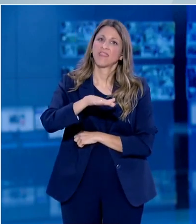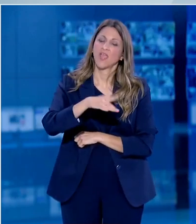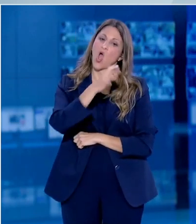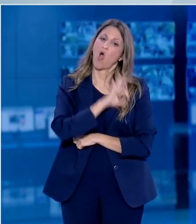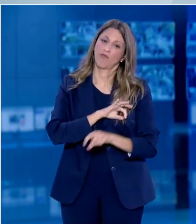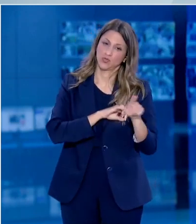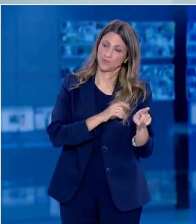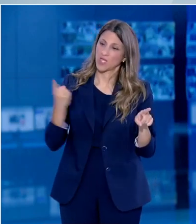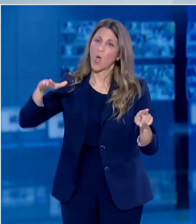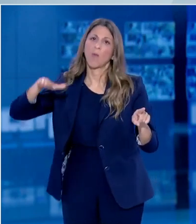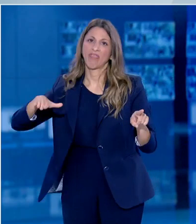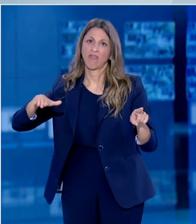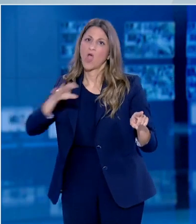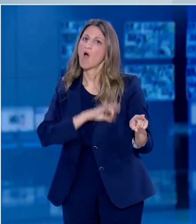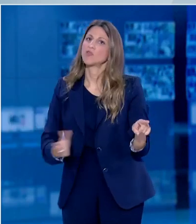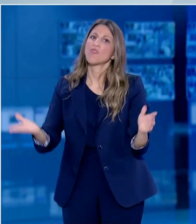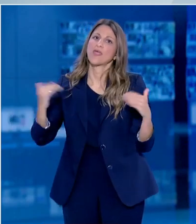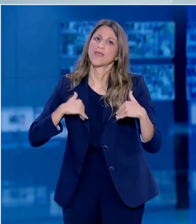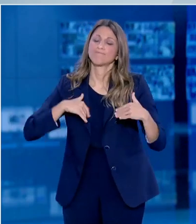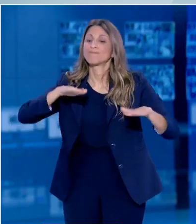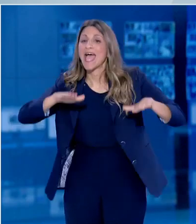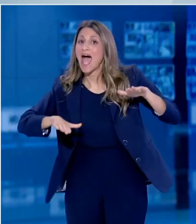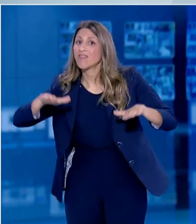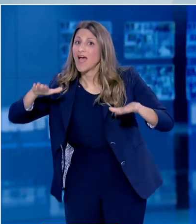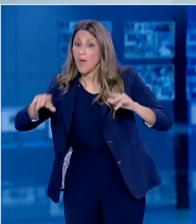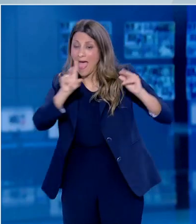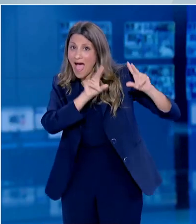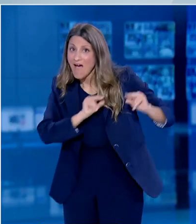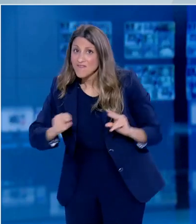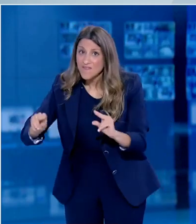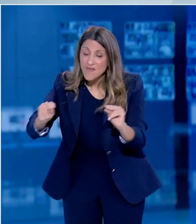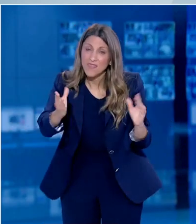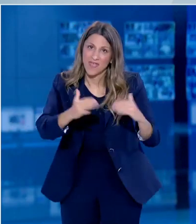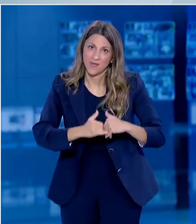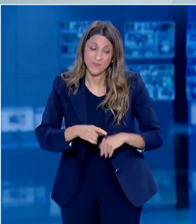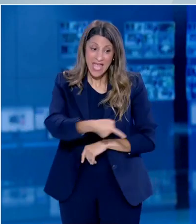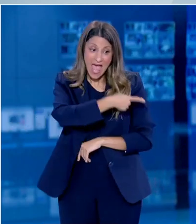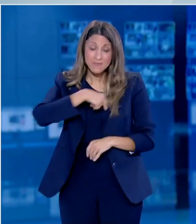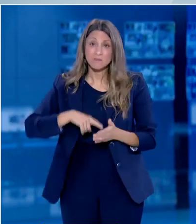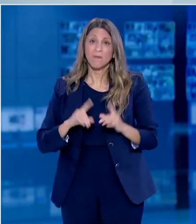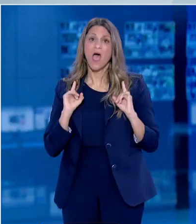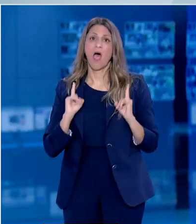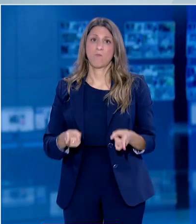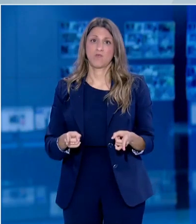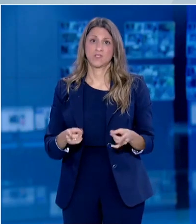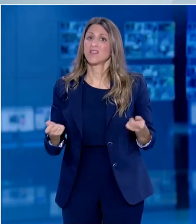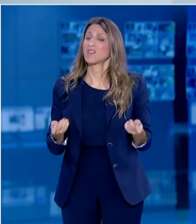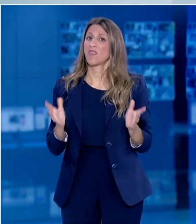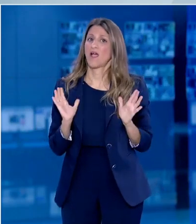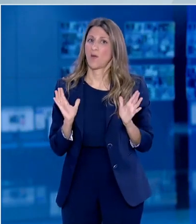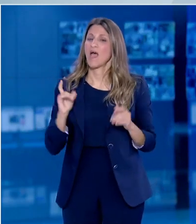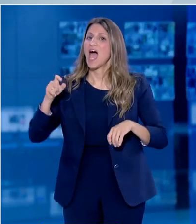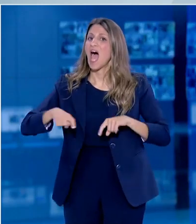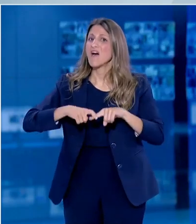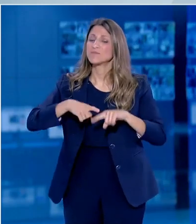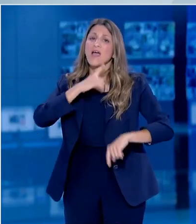καλά για ένα άλλο. Οριζόντιες αποφάσεις είναι εξαιρετικά δύσκολο να λαμβάνονται σε αυτή τη φάση. Ποια είναι η καταλληλότερη στρατηγική για την πατρίδα